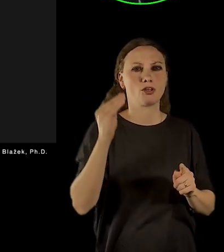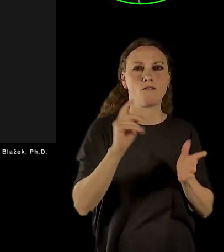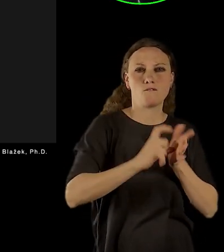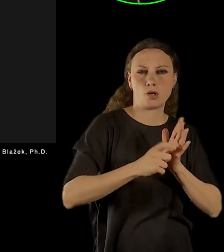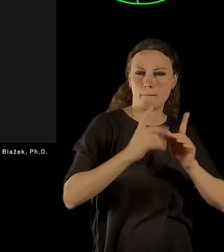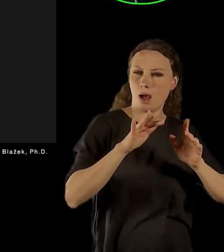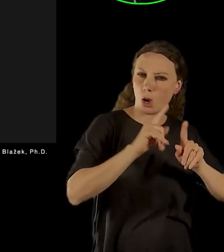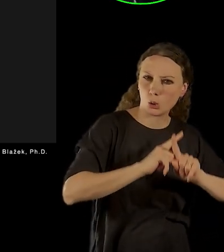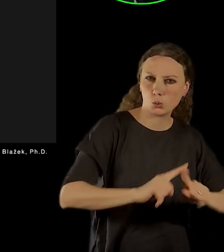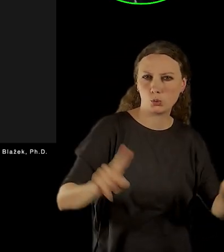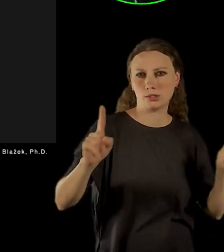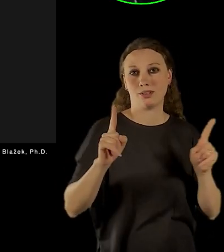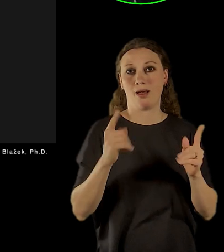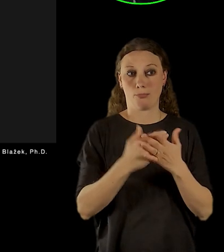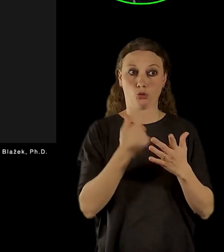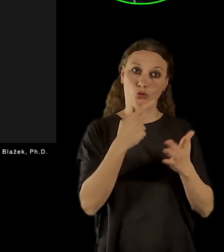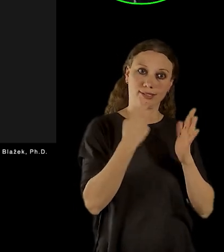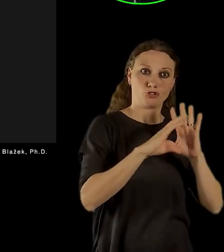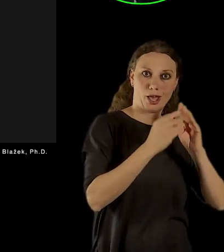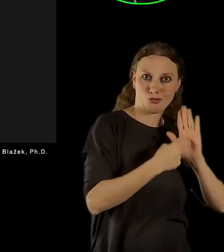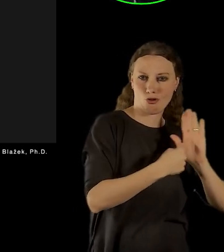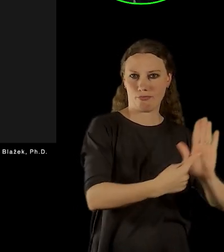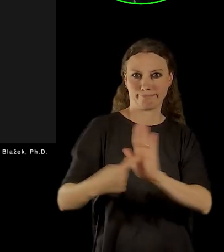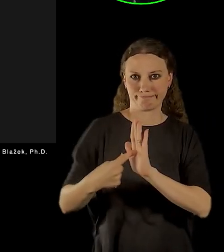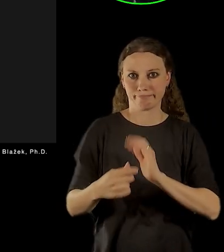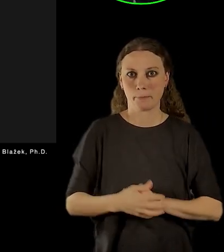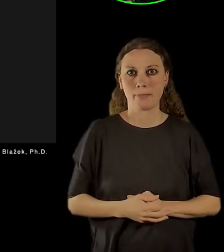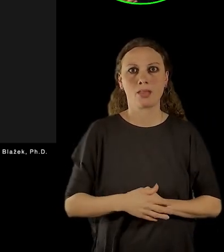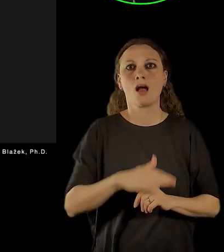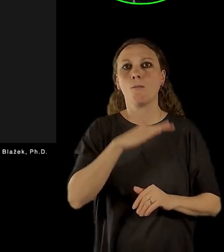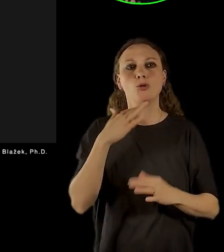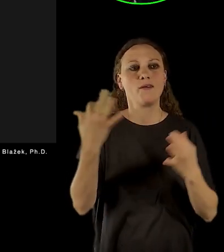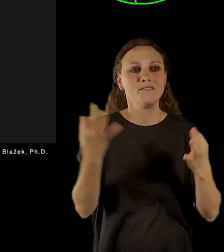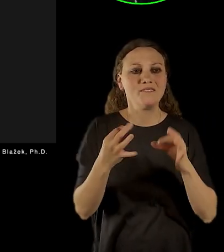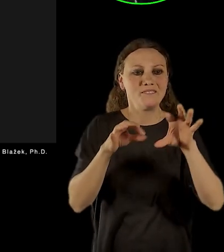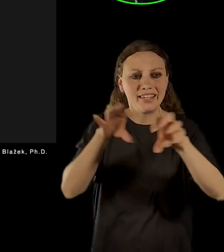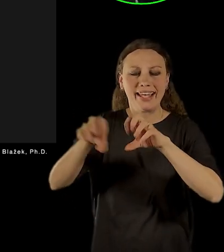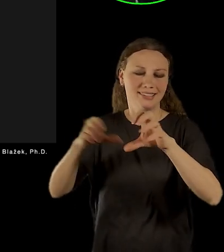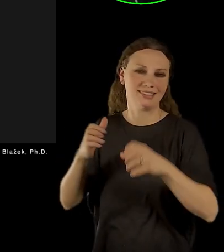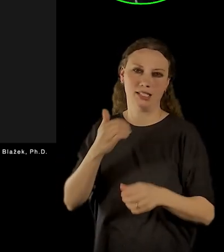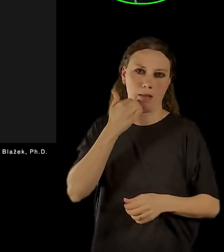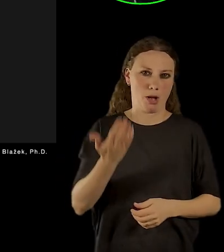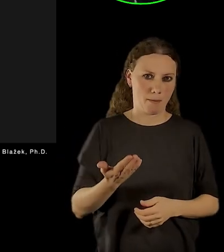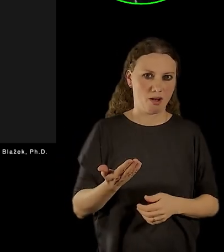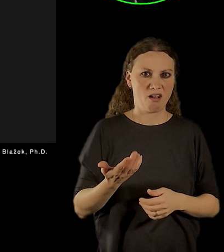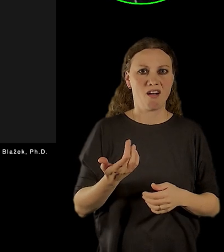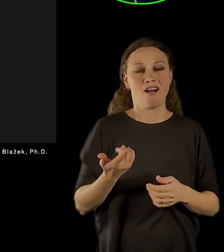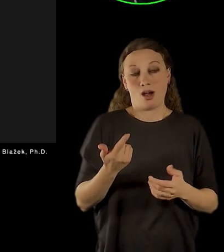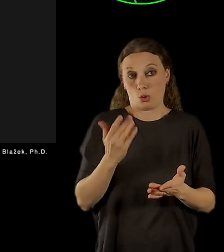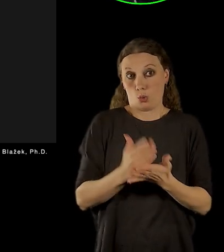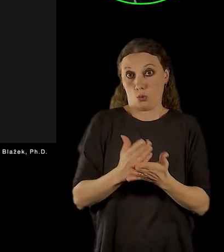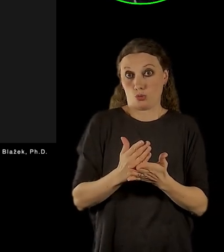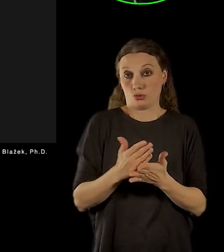nemáme k dispozici velké množství sbírkových předmětů, sice začínáme s tajistou činností